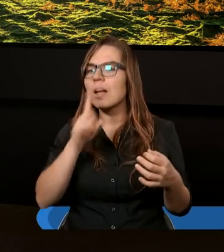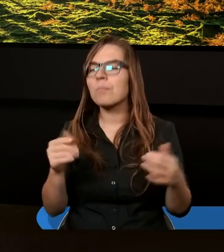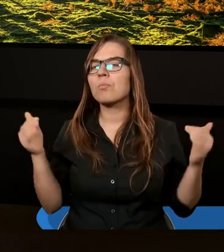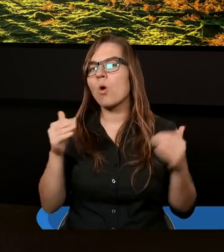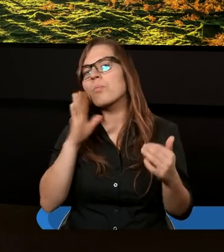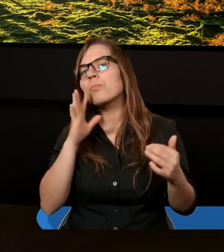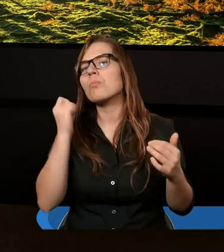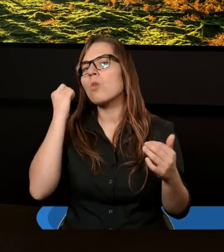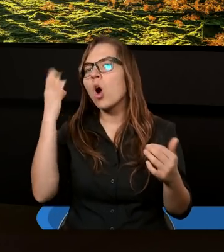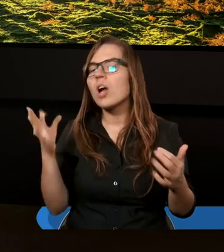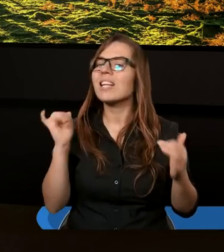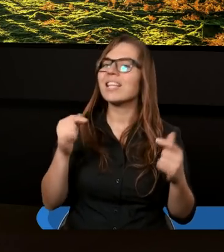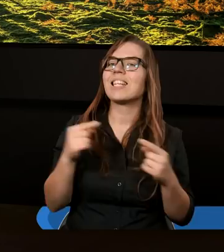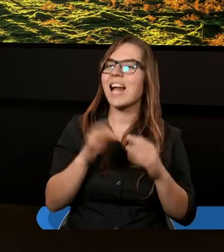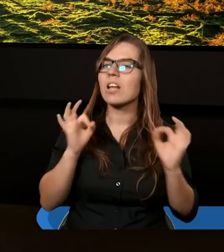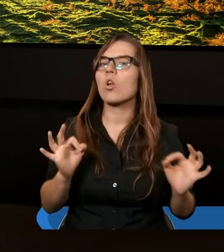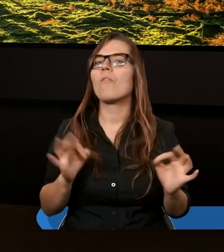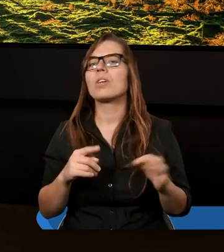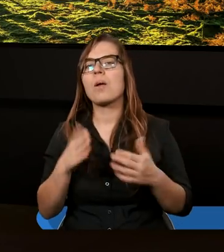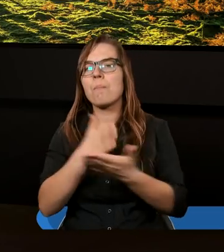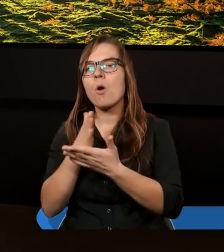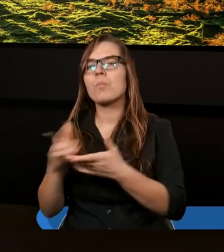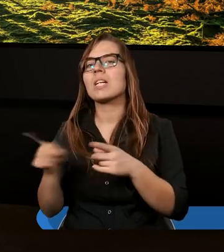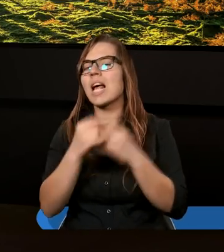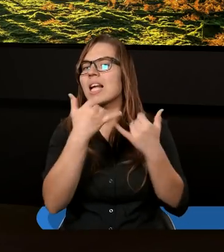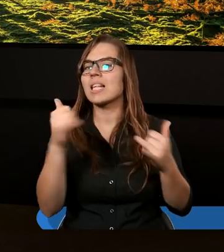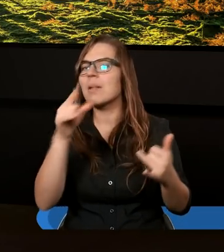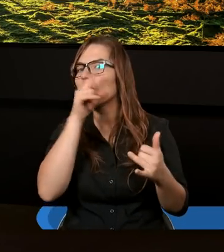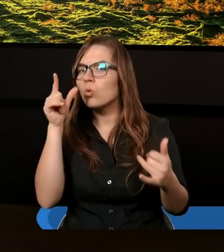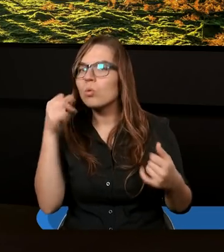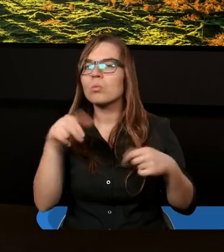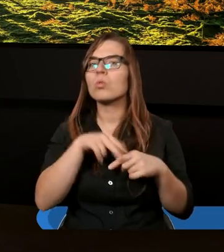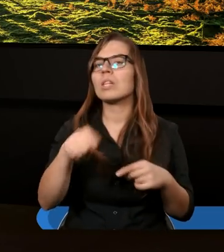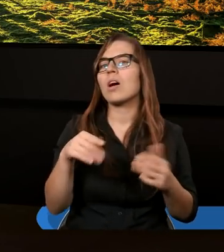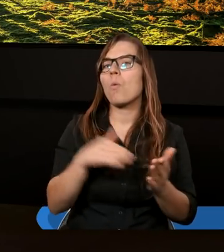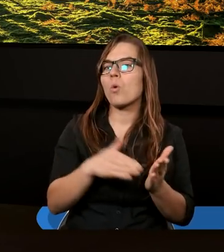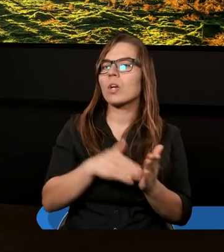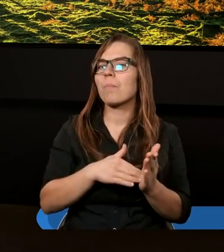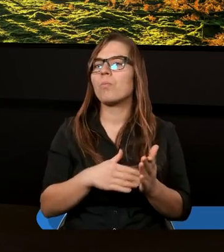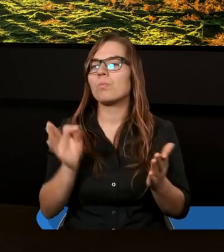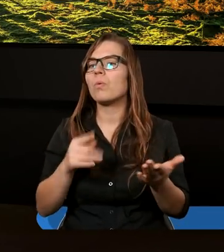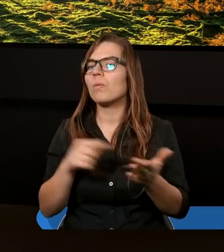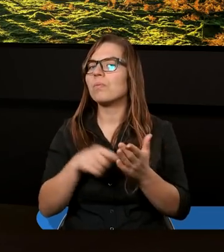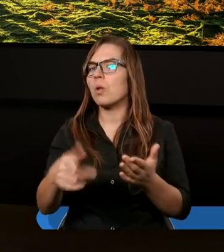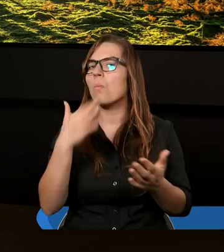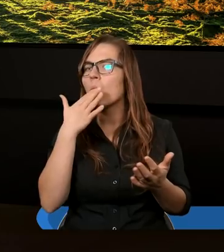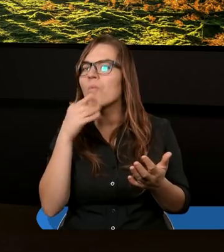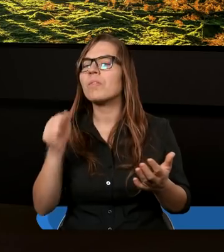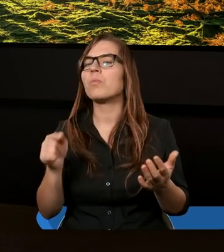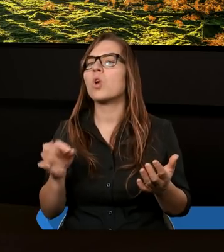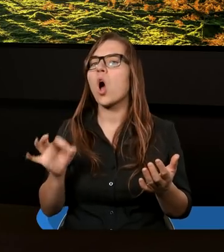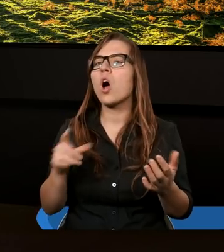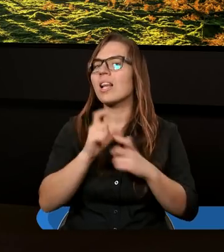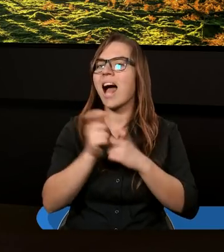możemy mądrze i sensownie pomóc też innym ludziom, którzy tego potrzebują, bo właśnie tutaj mówimy o tym